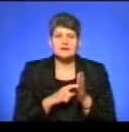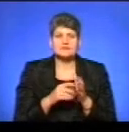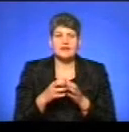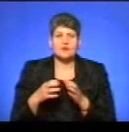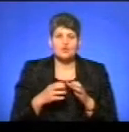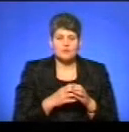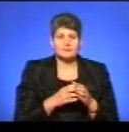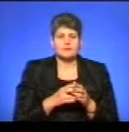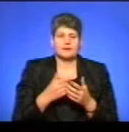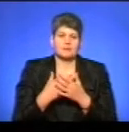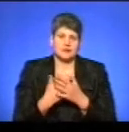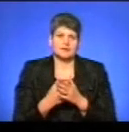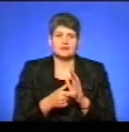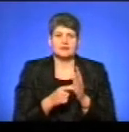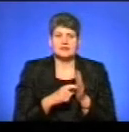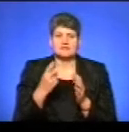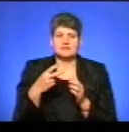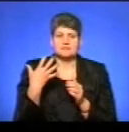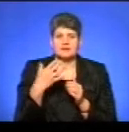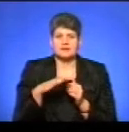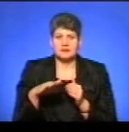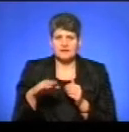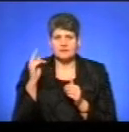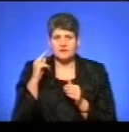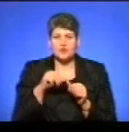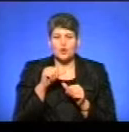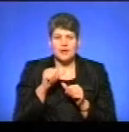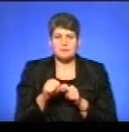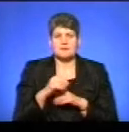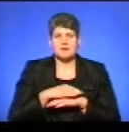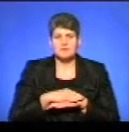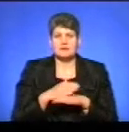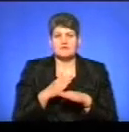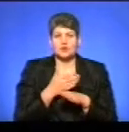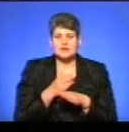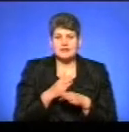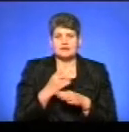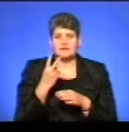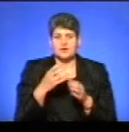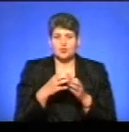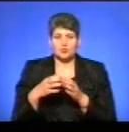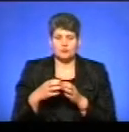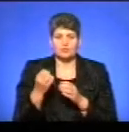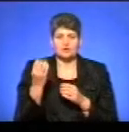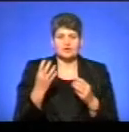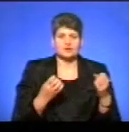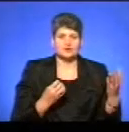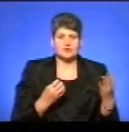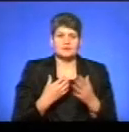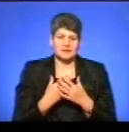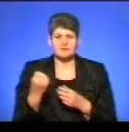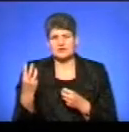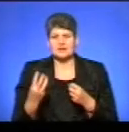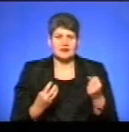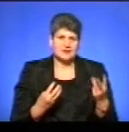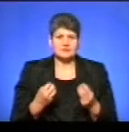увазі, наприклад, клас 25 учнів, вивчення окремих предметів, клас розділяється на дві групи по 14 учнів, мовно чи по 13,